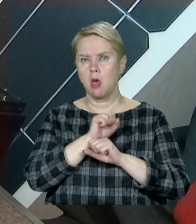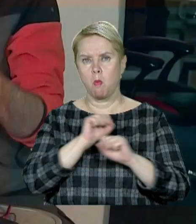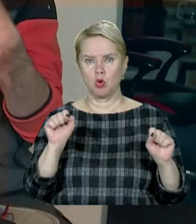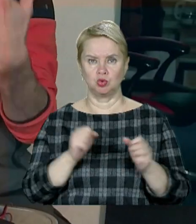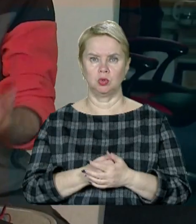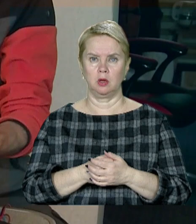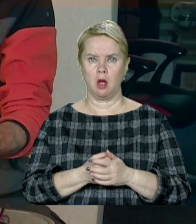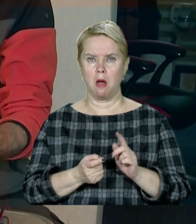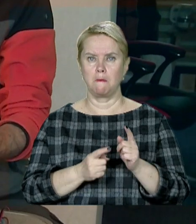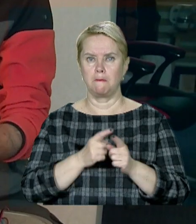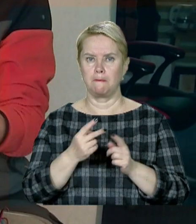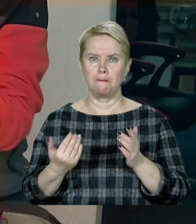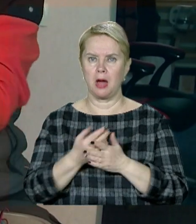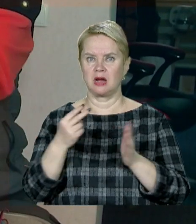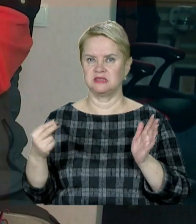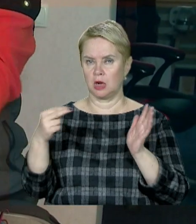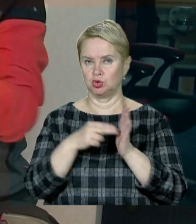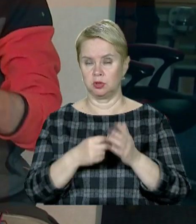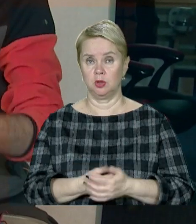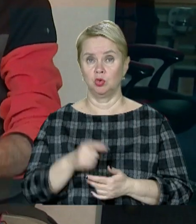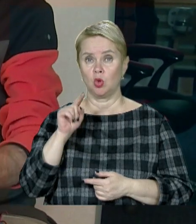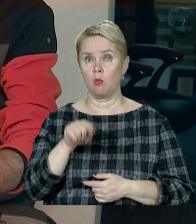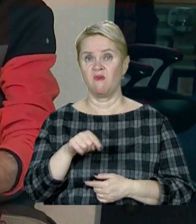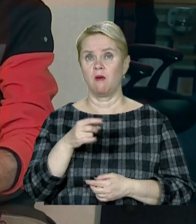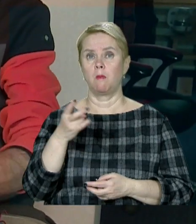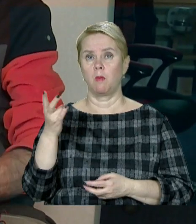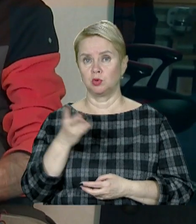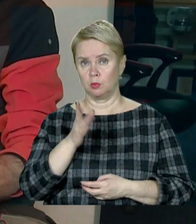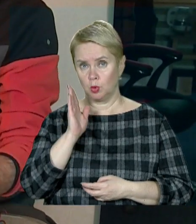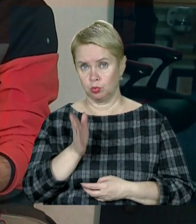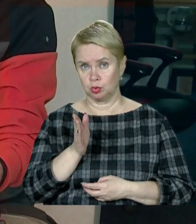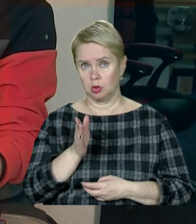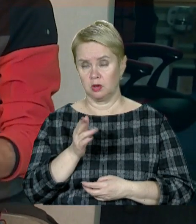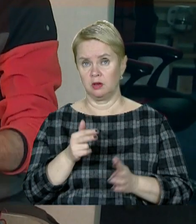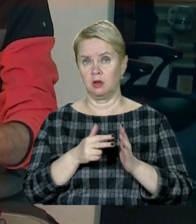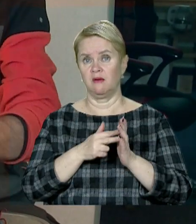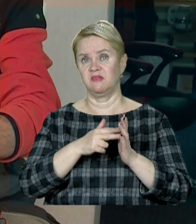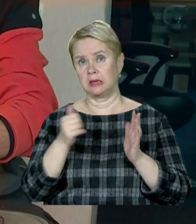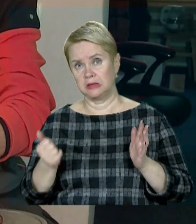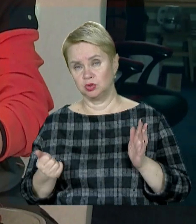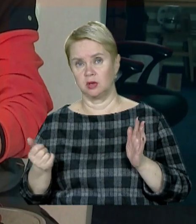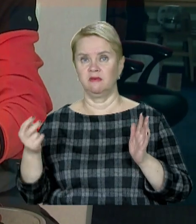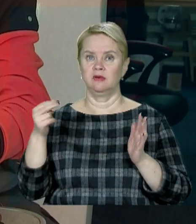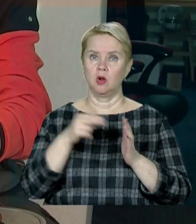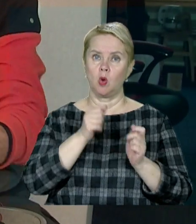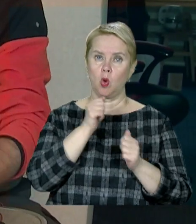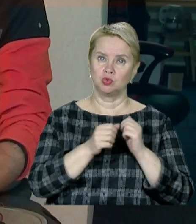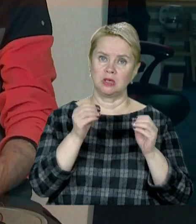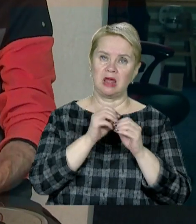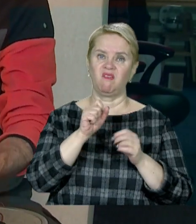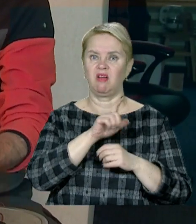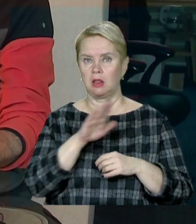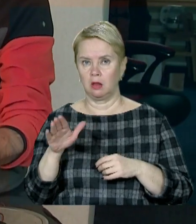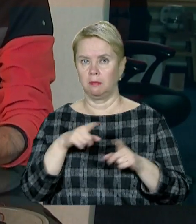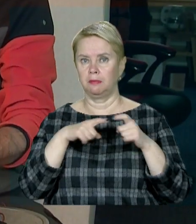перезаряджати. І тому вам потрібно буде підключити вольтметр і кожні 10